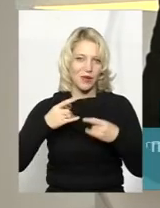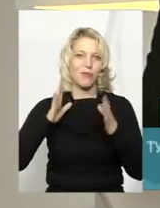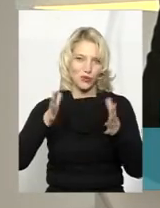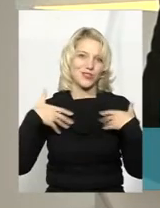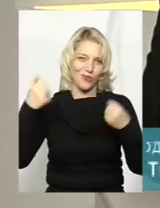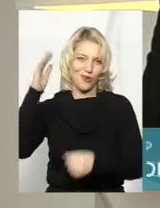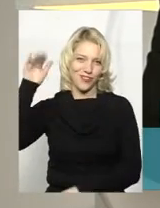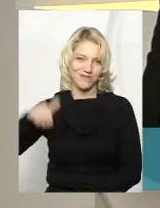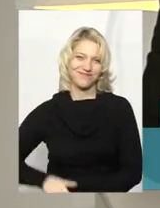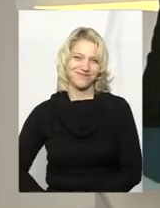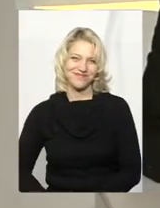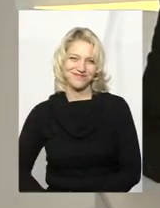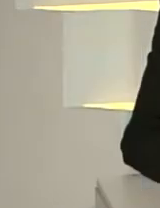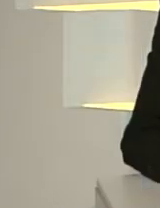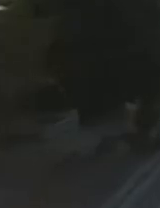здорові!